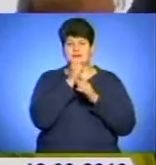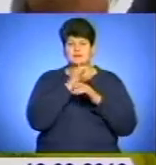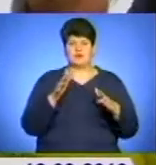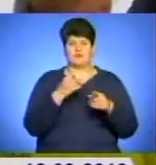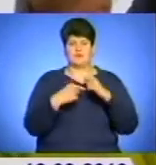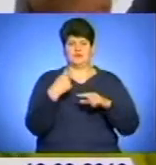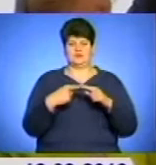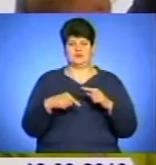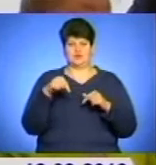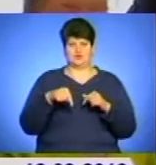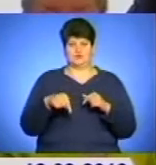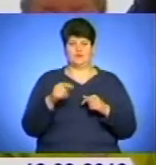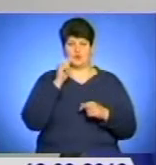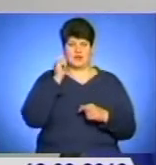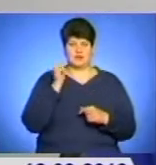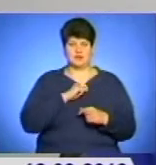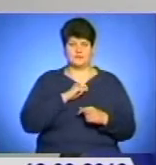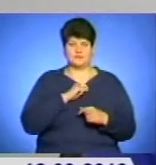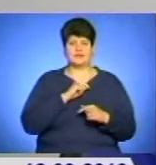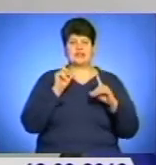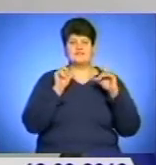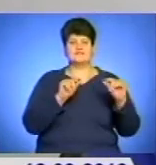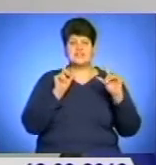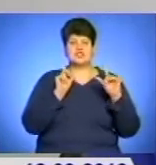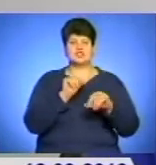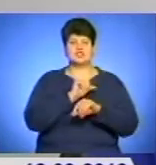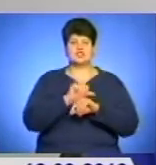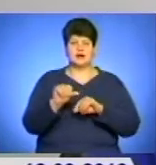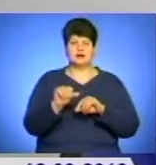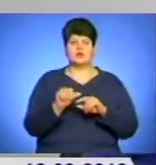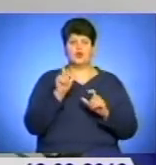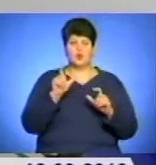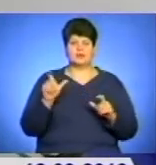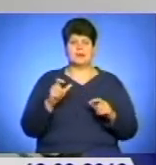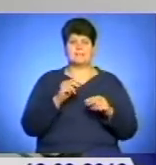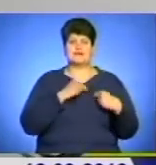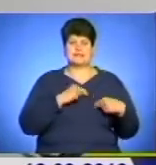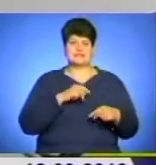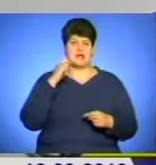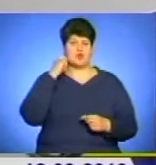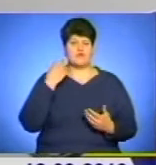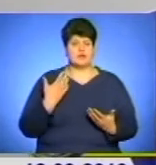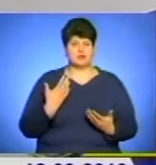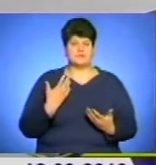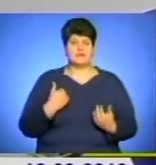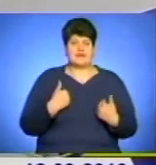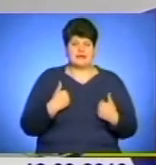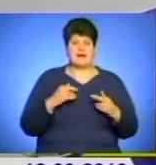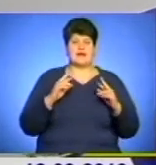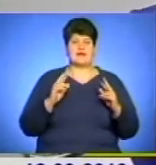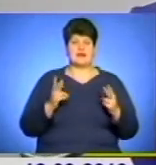повернутися додому в Україну. Виїжджають більше люди працездатного віку. Я, як